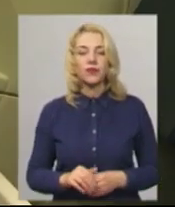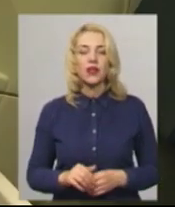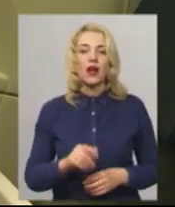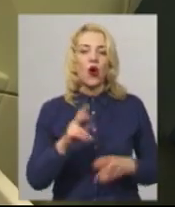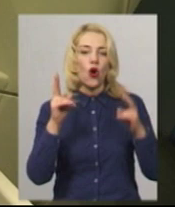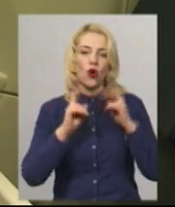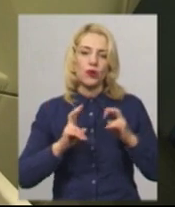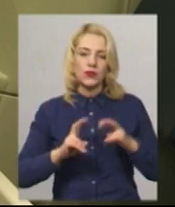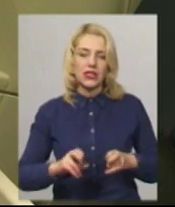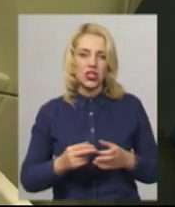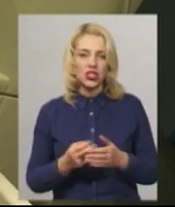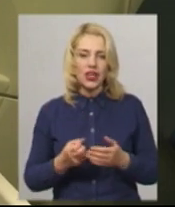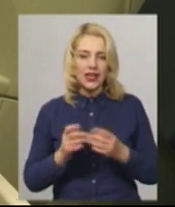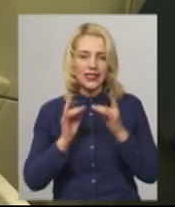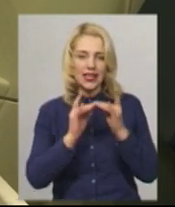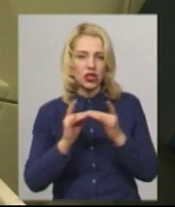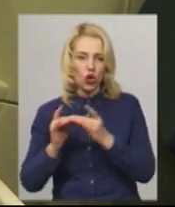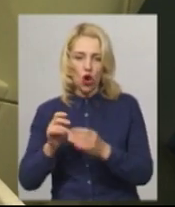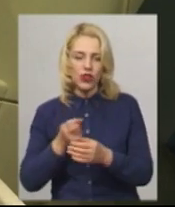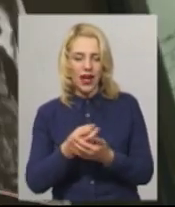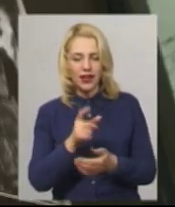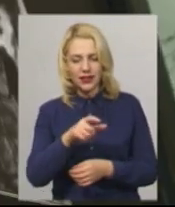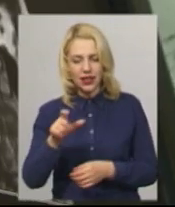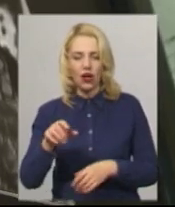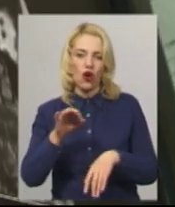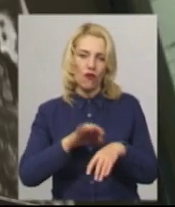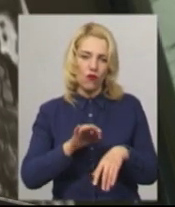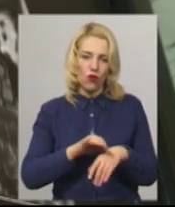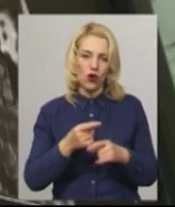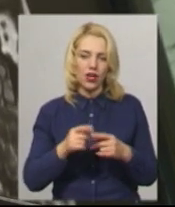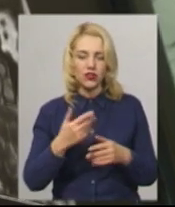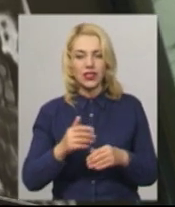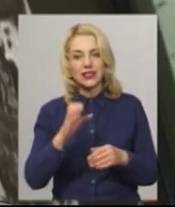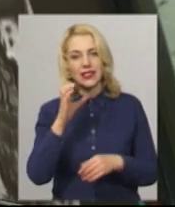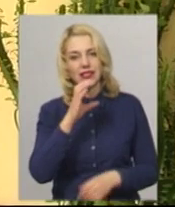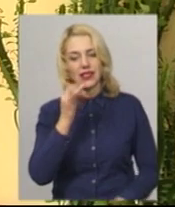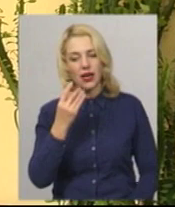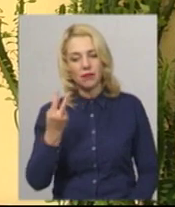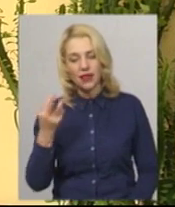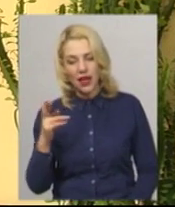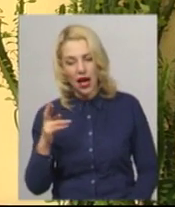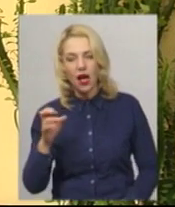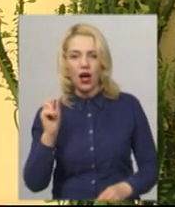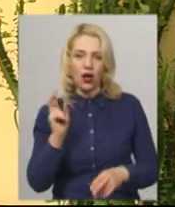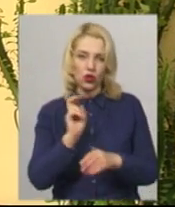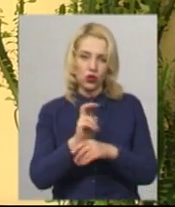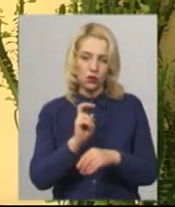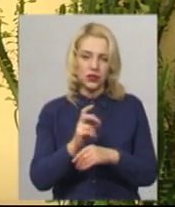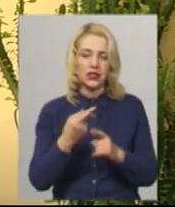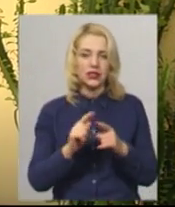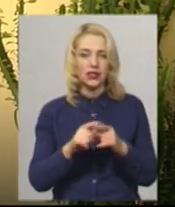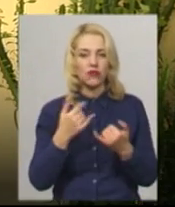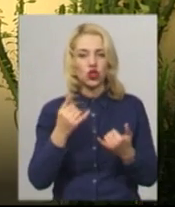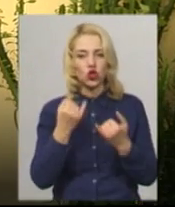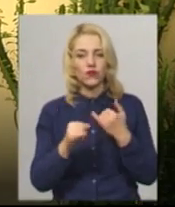обстеження стаціонарних хворих вже проводиться з серпня місяця. Обстеження амбулаторних хворих розпочаться з жовтня. Ті, хто, можливо, стояв в черзі вже